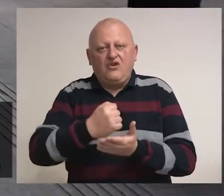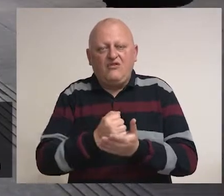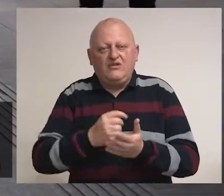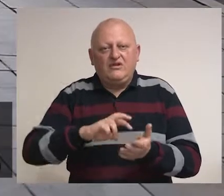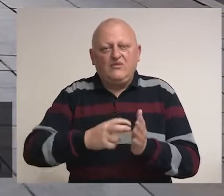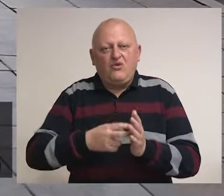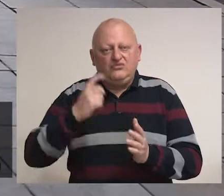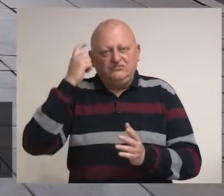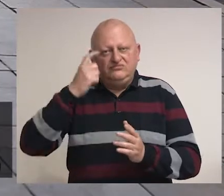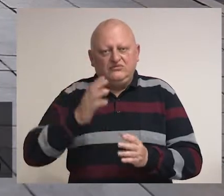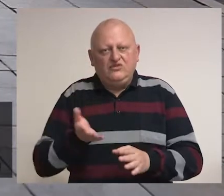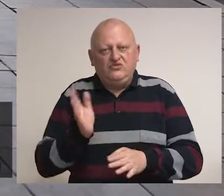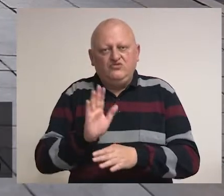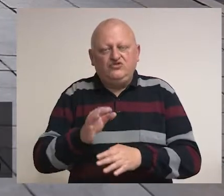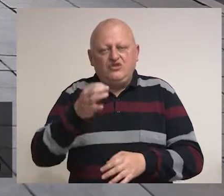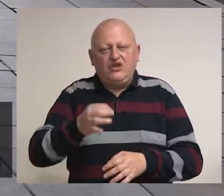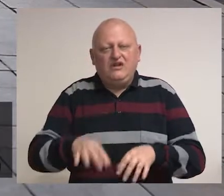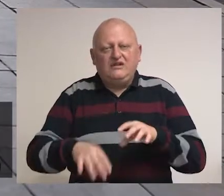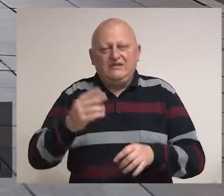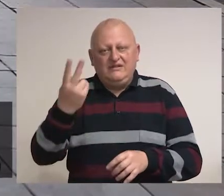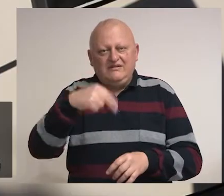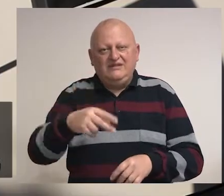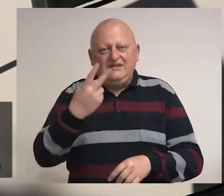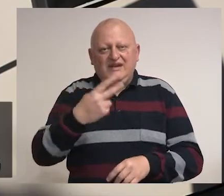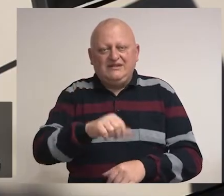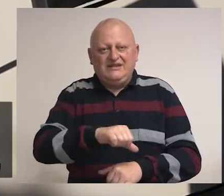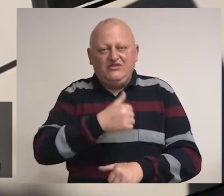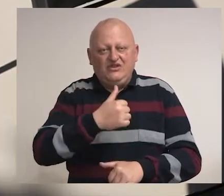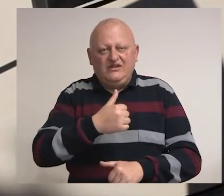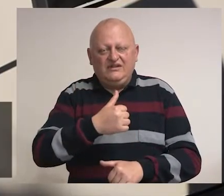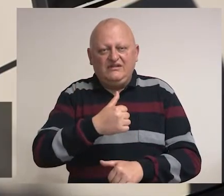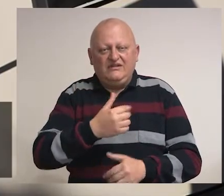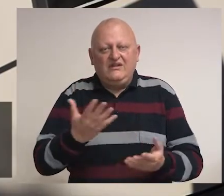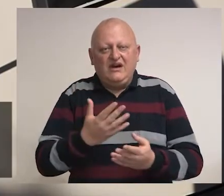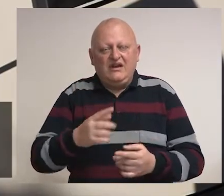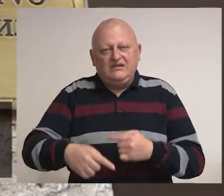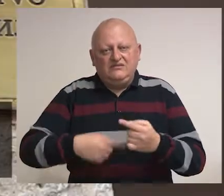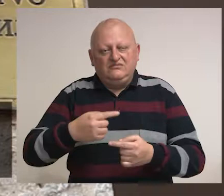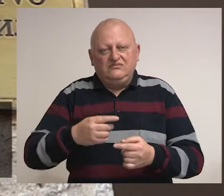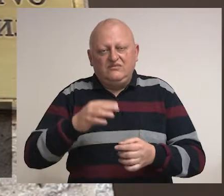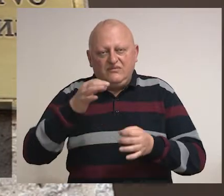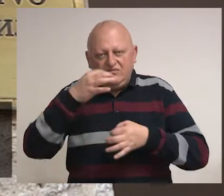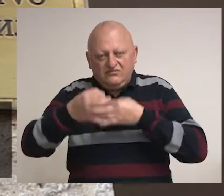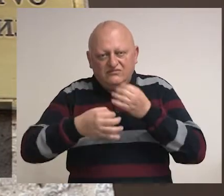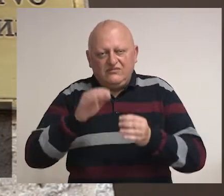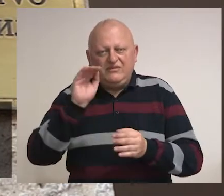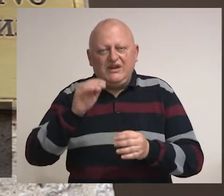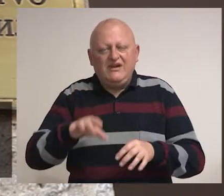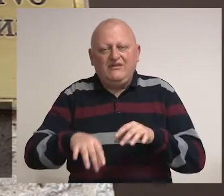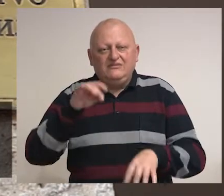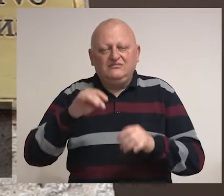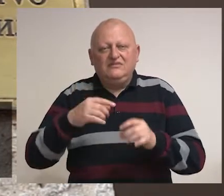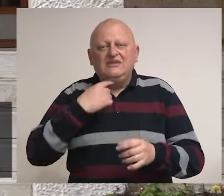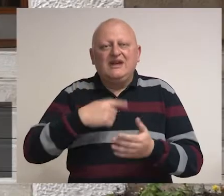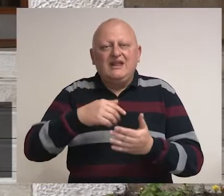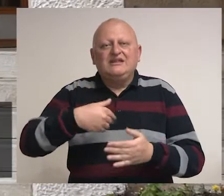ovjere političkih subjekata za učešće na lokalnim izborima 2020. godine, kao i tokom procesa provjere prijava birača za glasanje